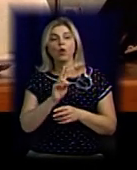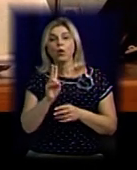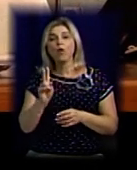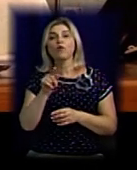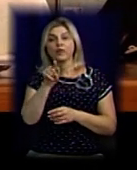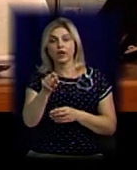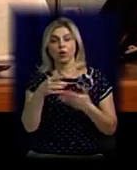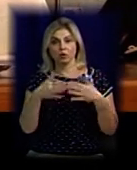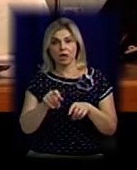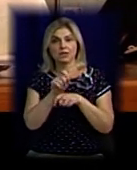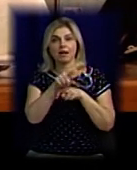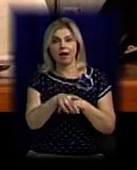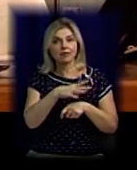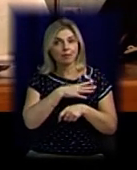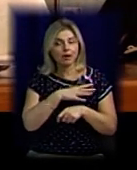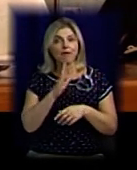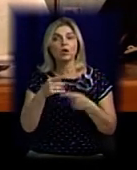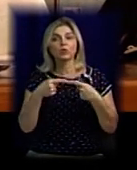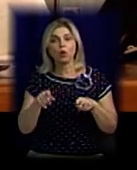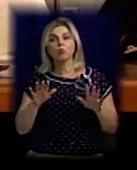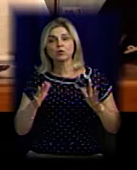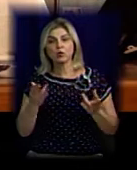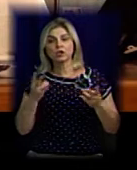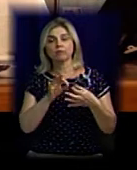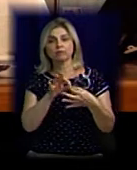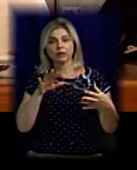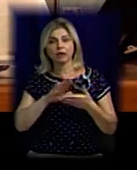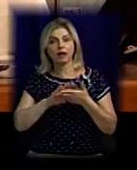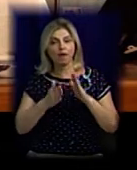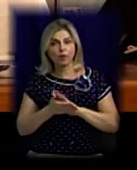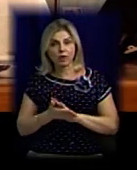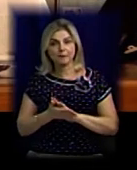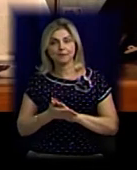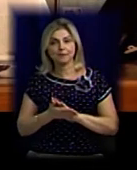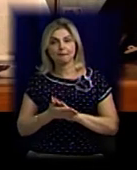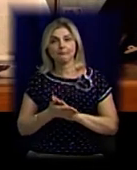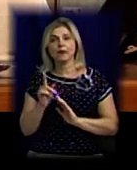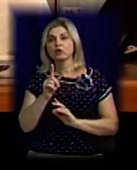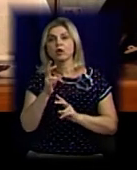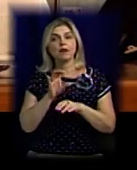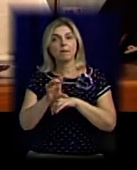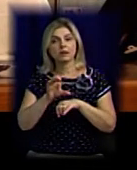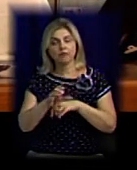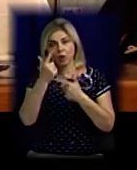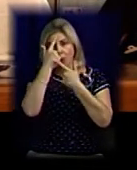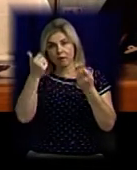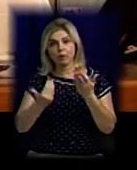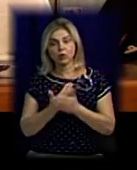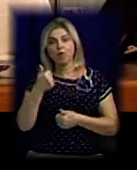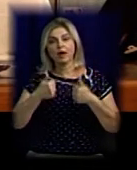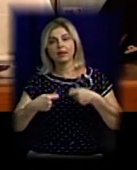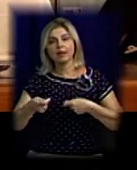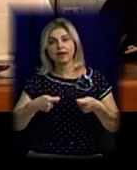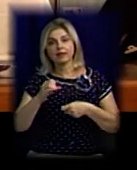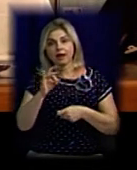ти замовив. В інакшому випадку потрібно розривати договір, що не поставляється, об'являти новий тендер і